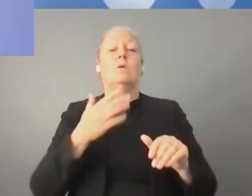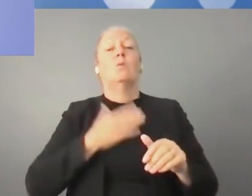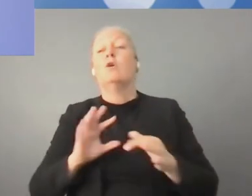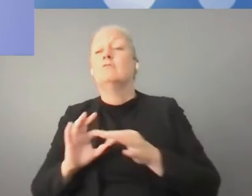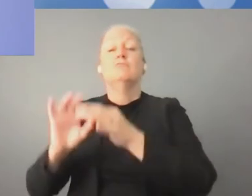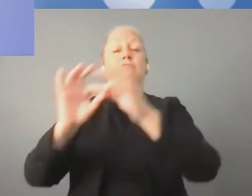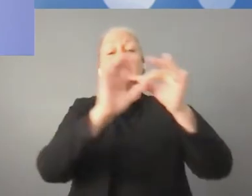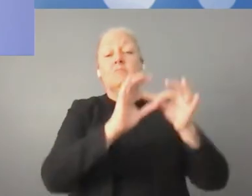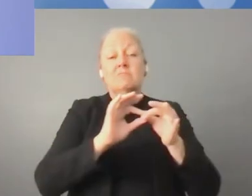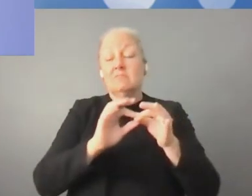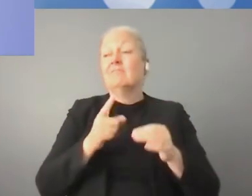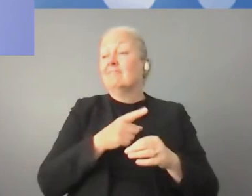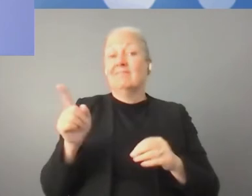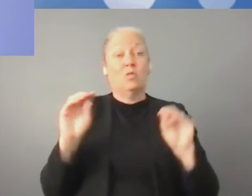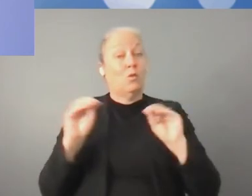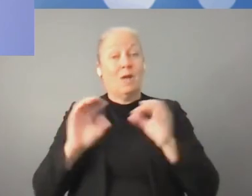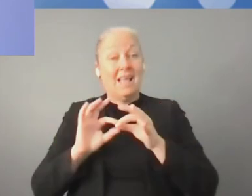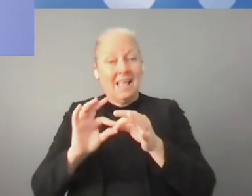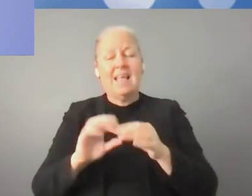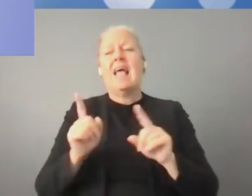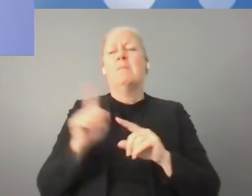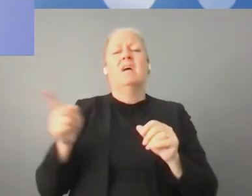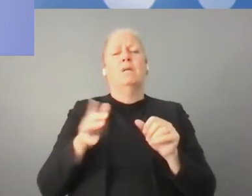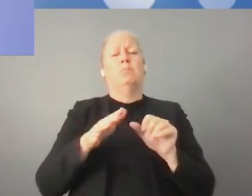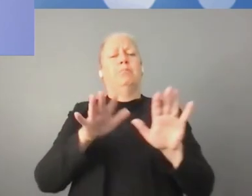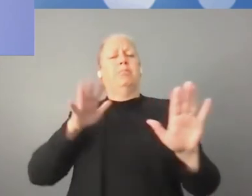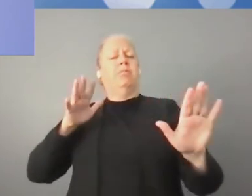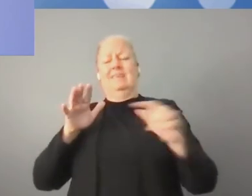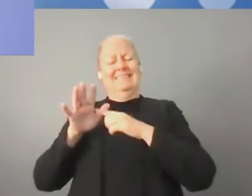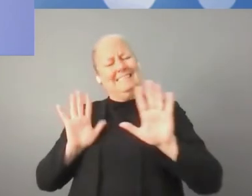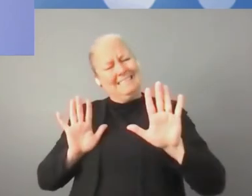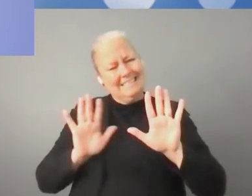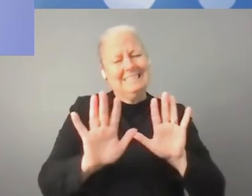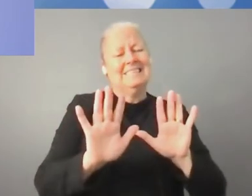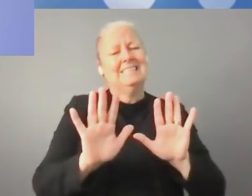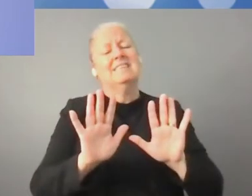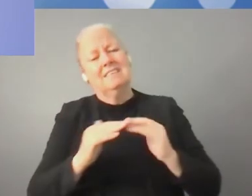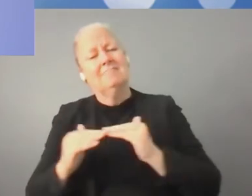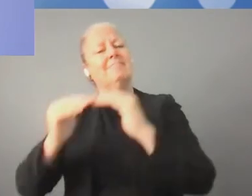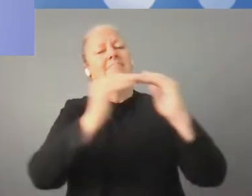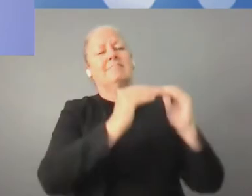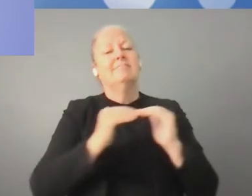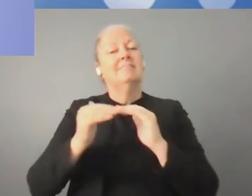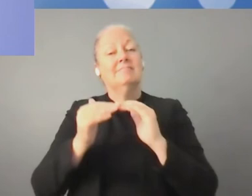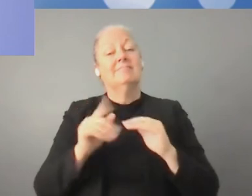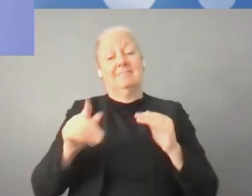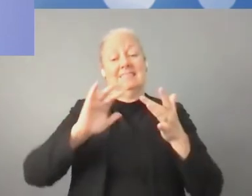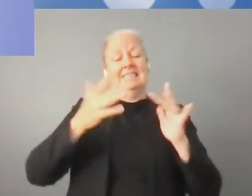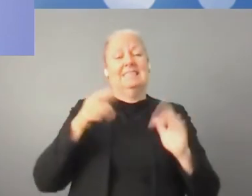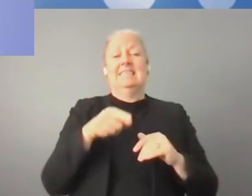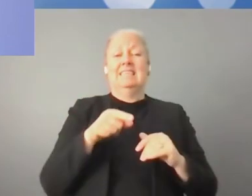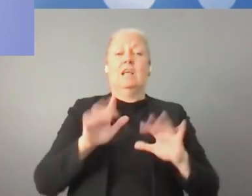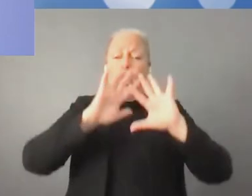zatem wielokrotnie utwierdzać się we wzajemnym zobowiązaniu na rzecz